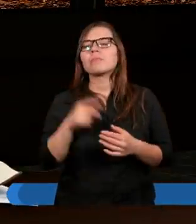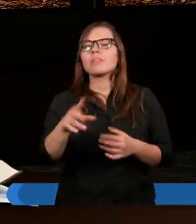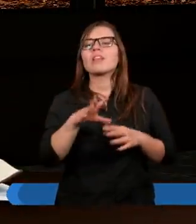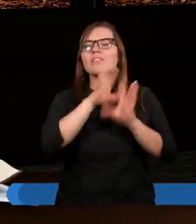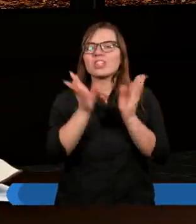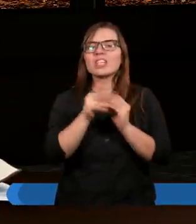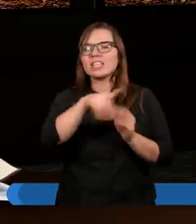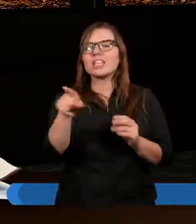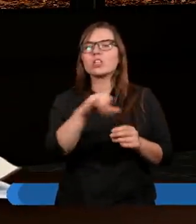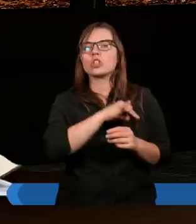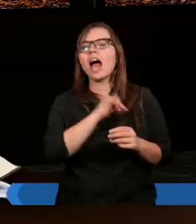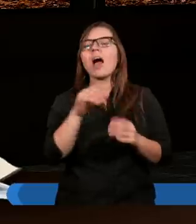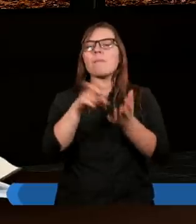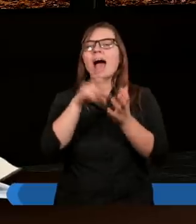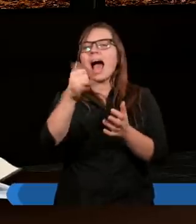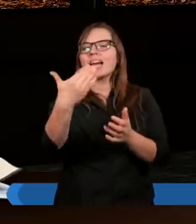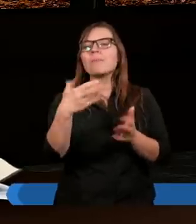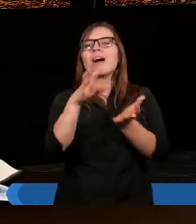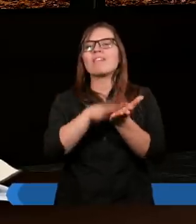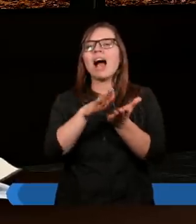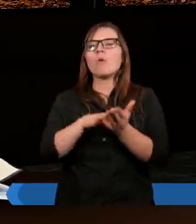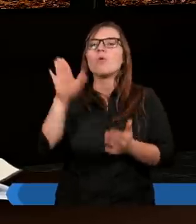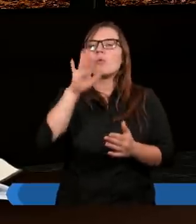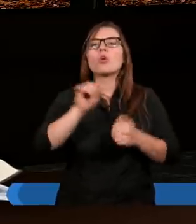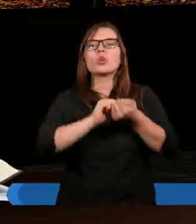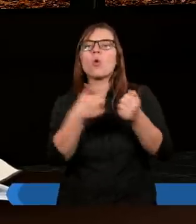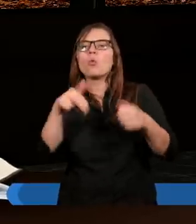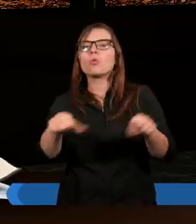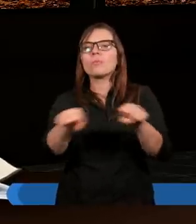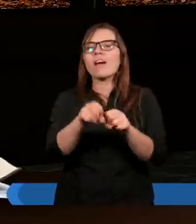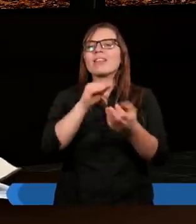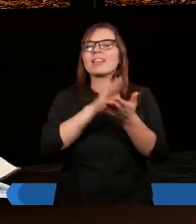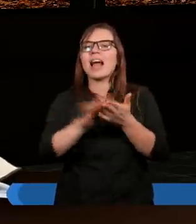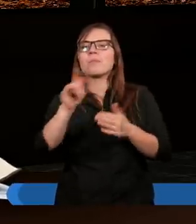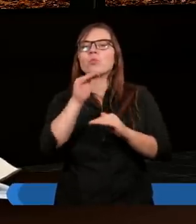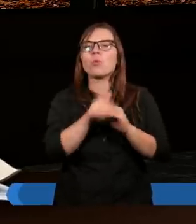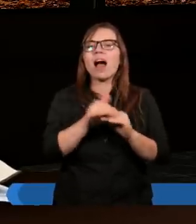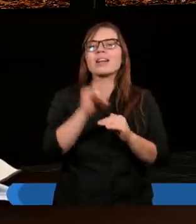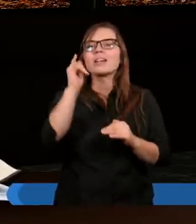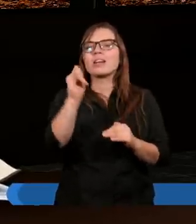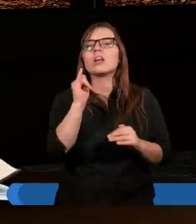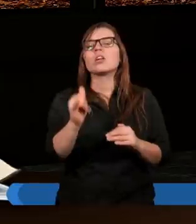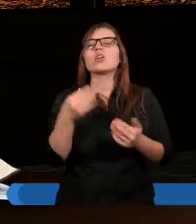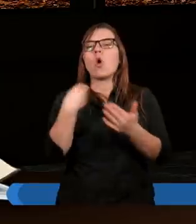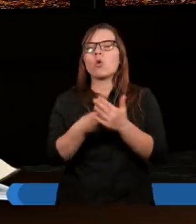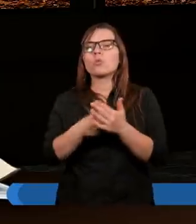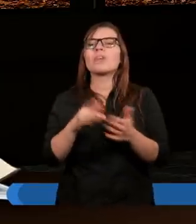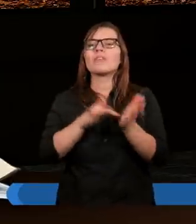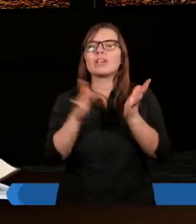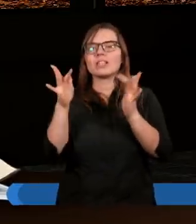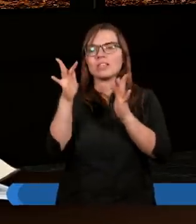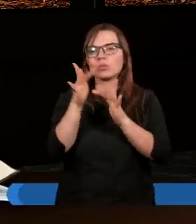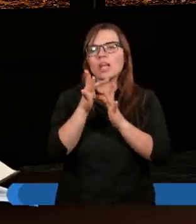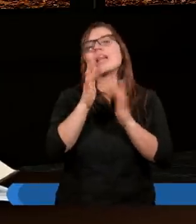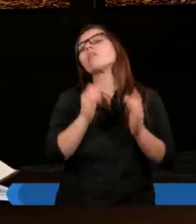Gdyż wszyscy zgrzeszyli i brak im chwały Bożej i są usprawiedliwieni darmo z łaski Jego przez odkupienie w Chrystusie